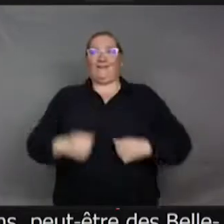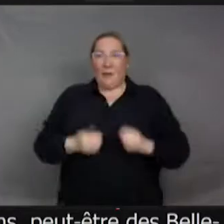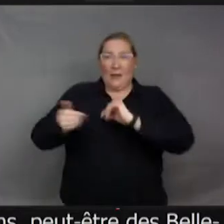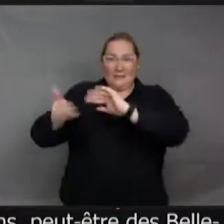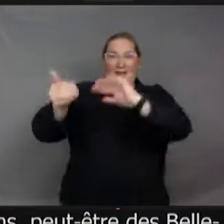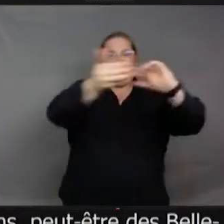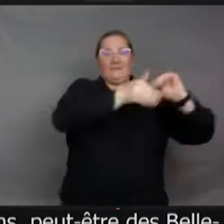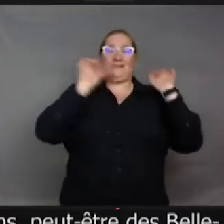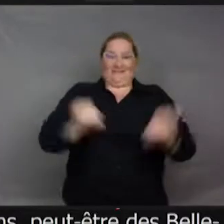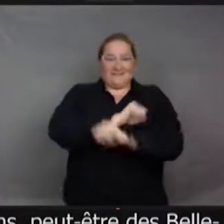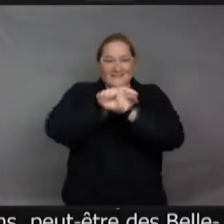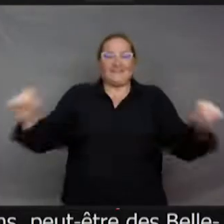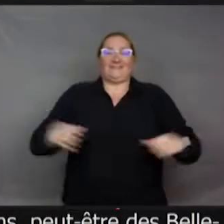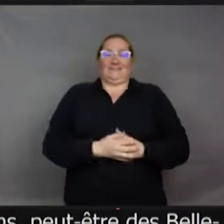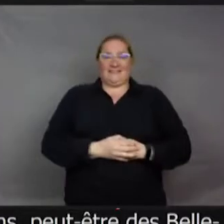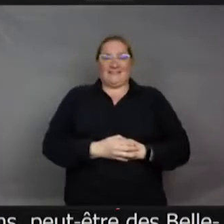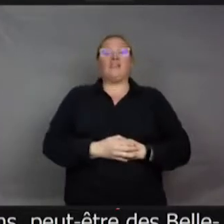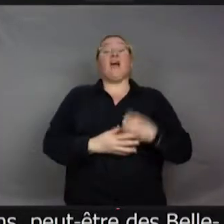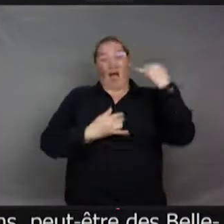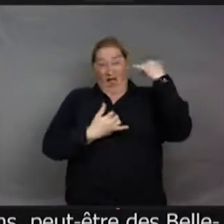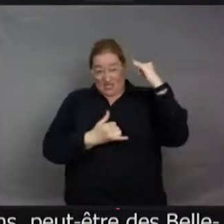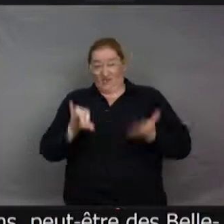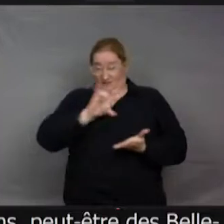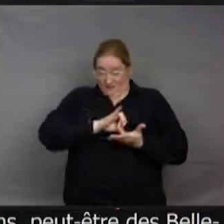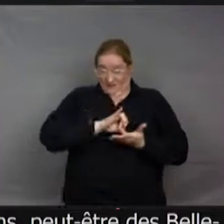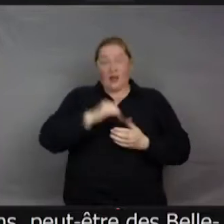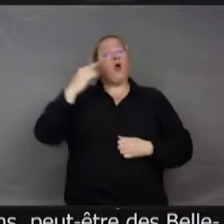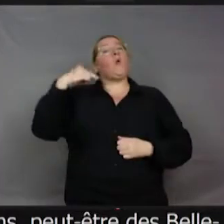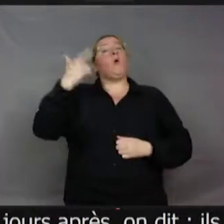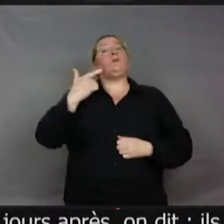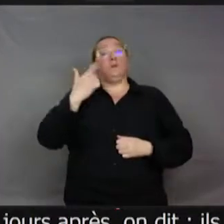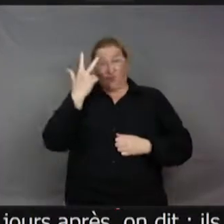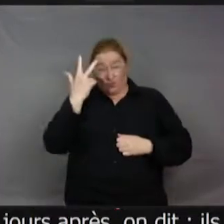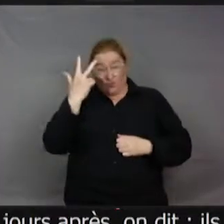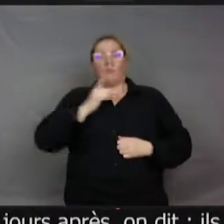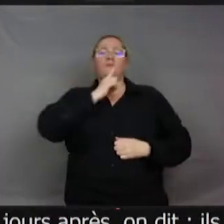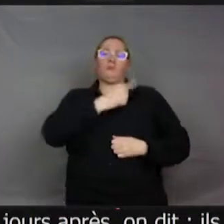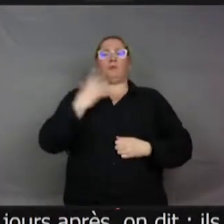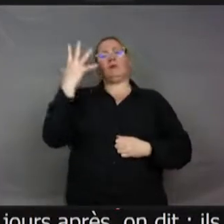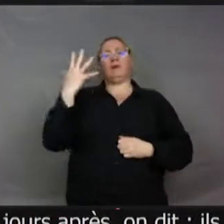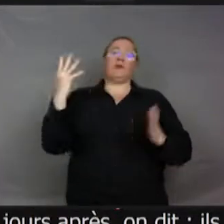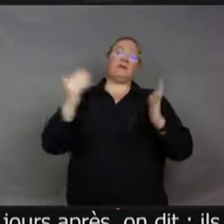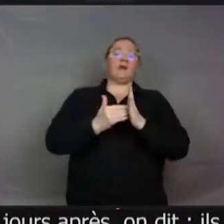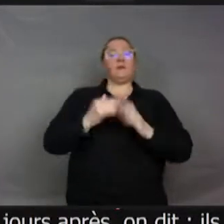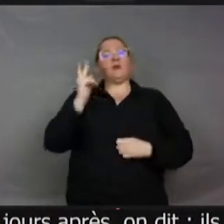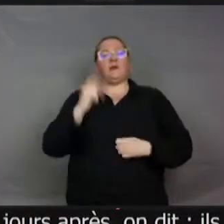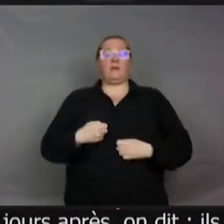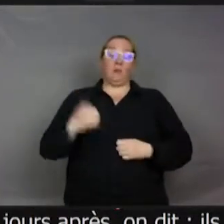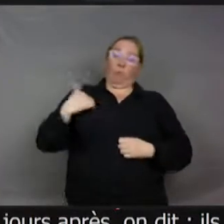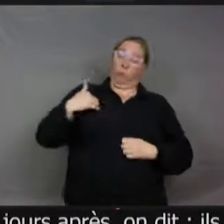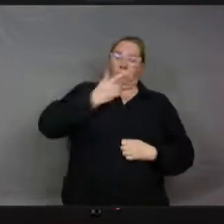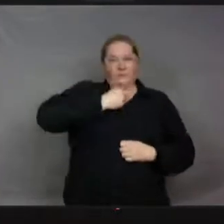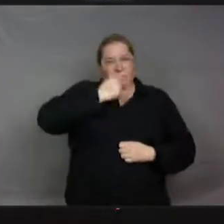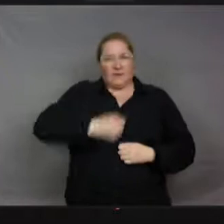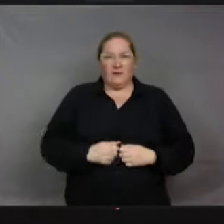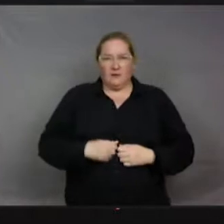Donc, Alger, Londres, trois jours. Donc, 5000 kilomètres, facile. Dans leur courte vie d'adulte. Alors,